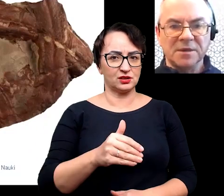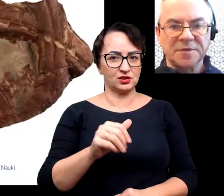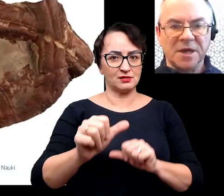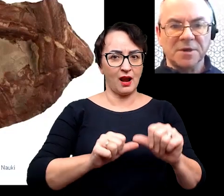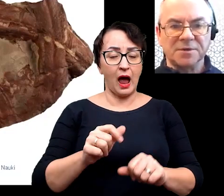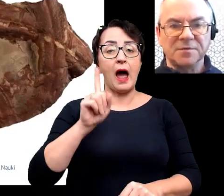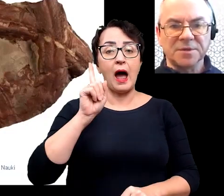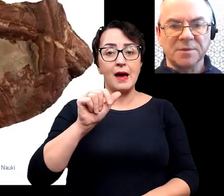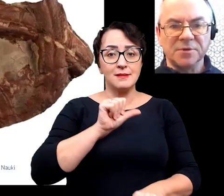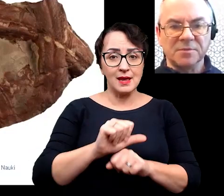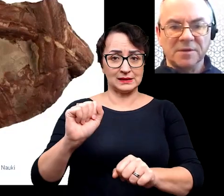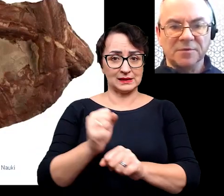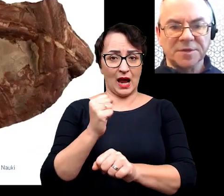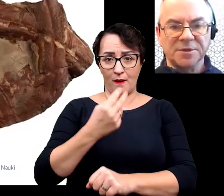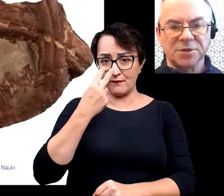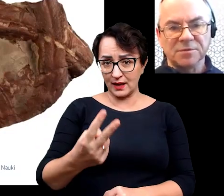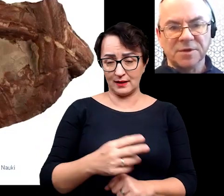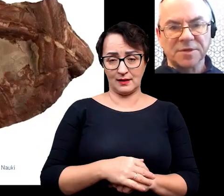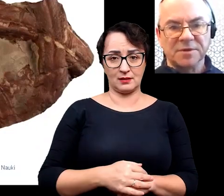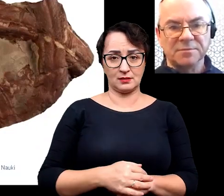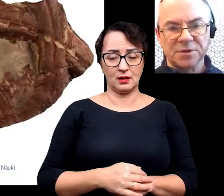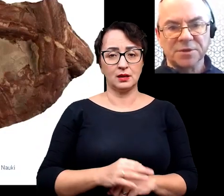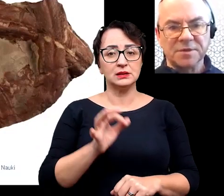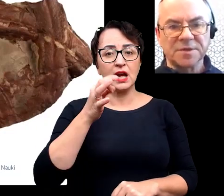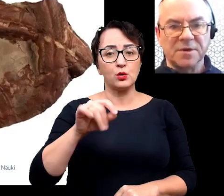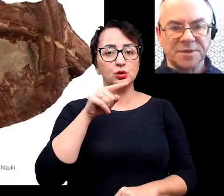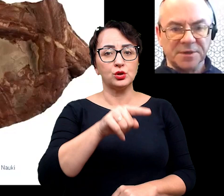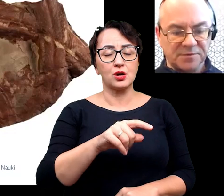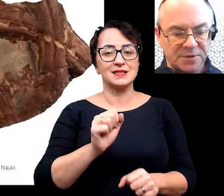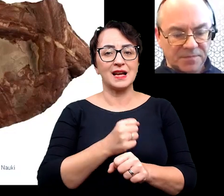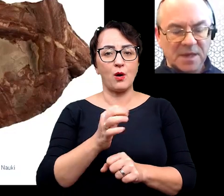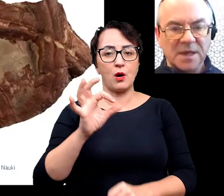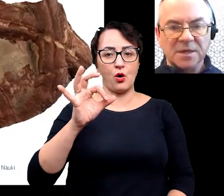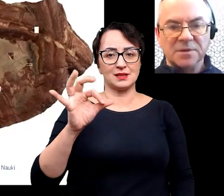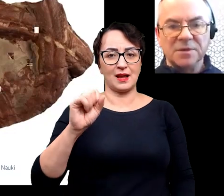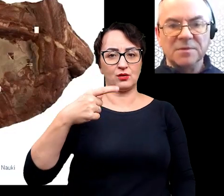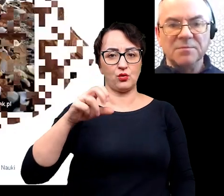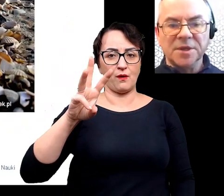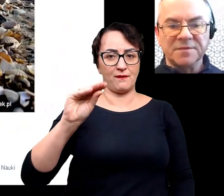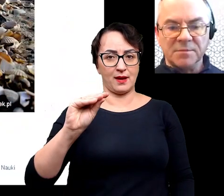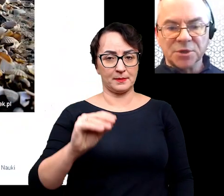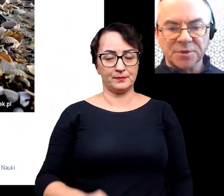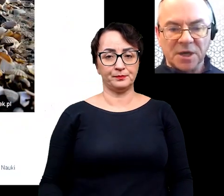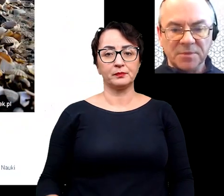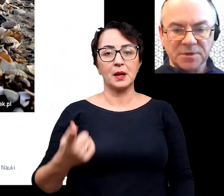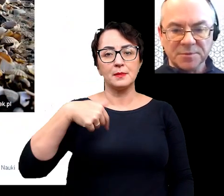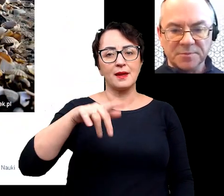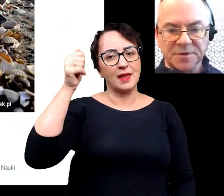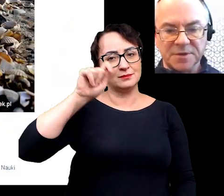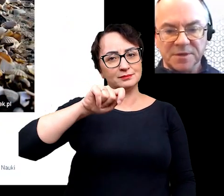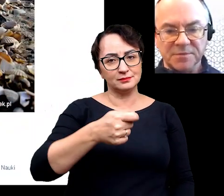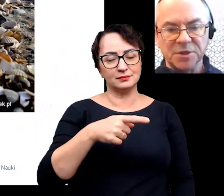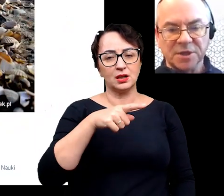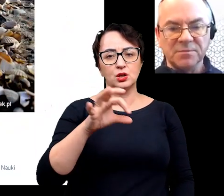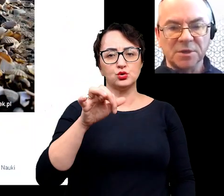występują w skałach, występują w osadzie, szczególnie przede wszystkim w skałach osadowych. My je nazywamy szczątkami